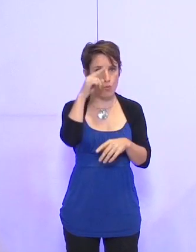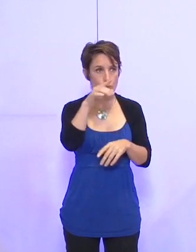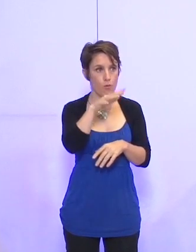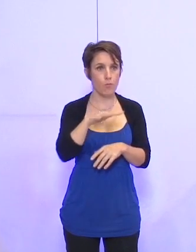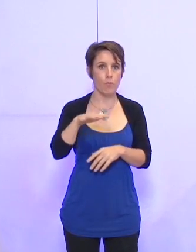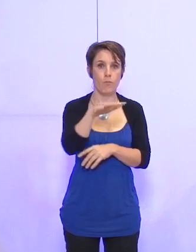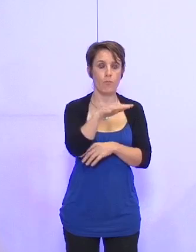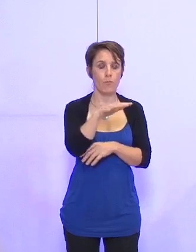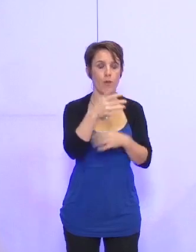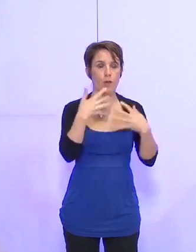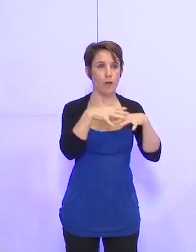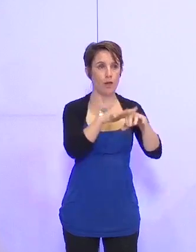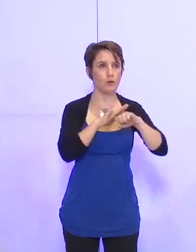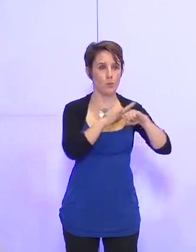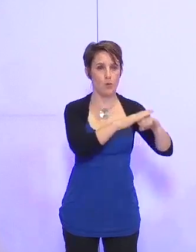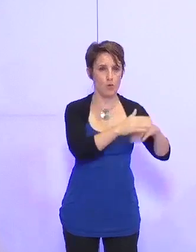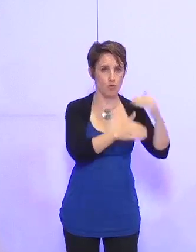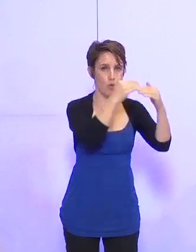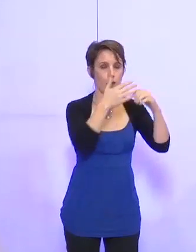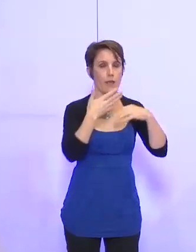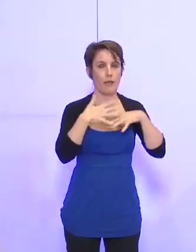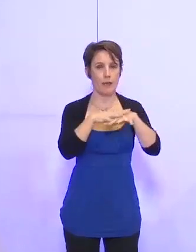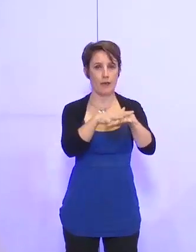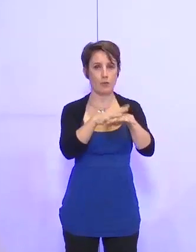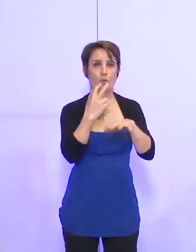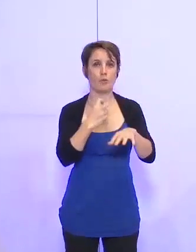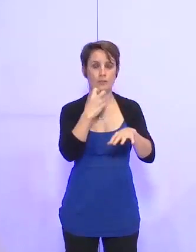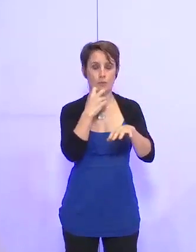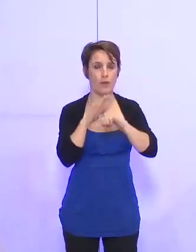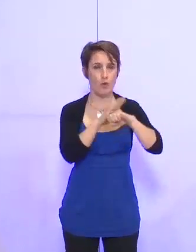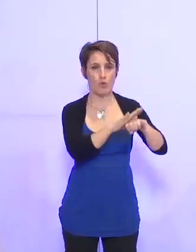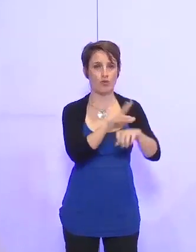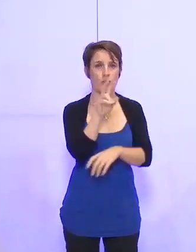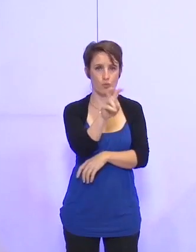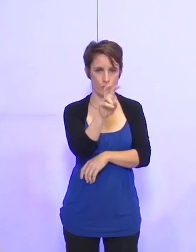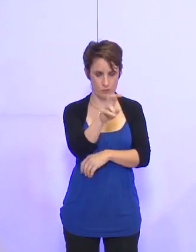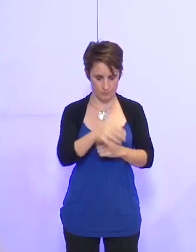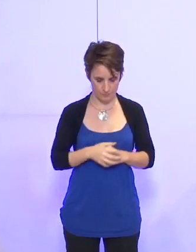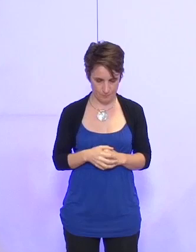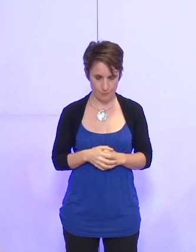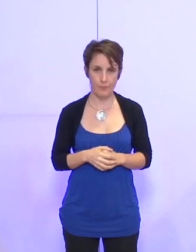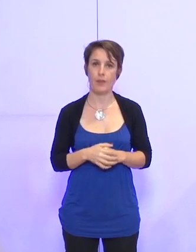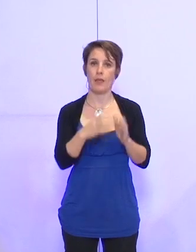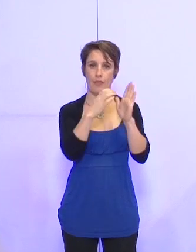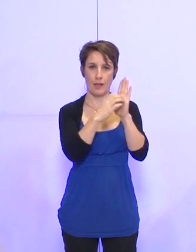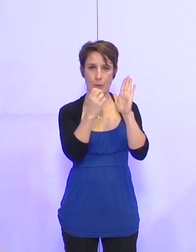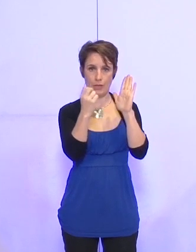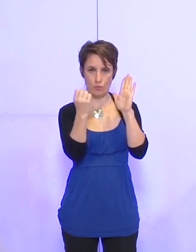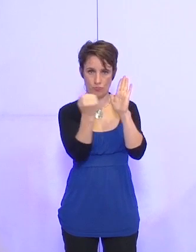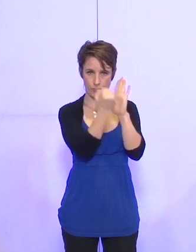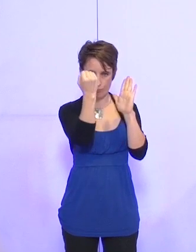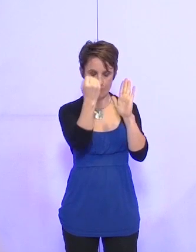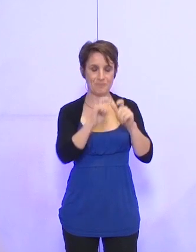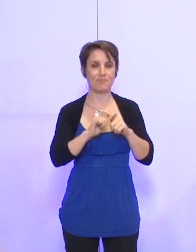le rassemblement de gauche et de progrès, le rassemblement citoyen de la gauche et les écologistes. Cette délibération est donc adoptée.